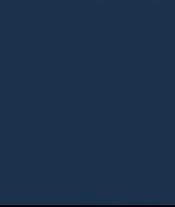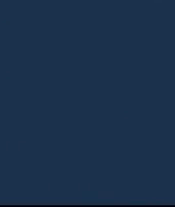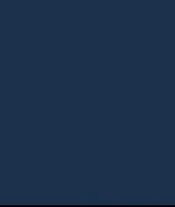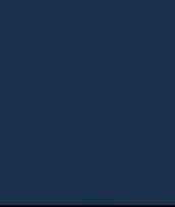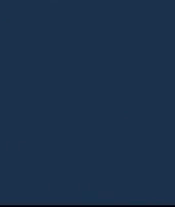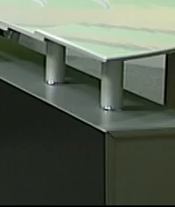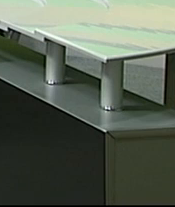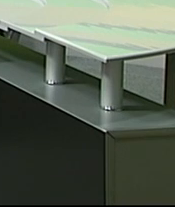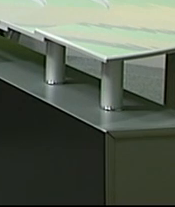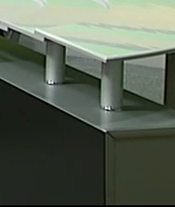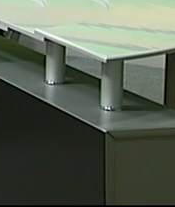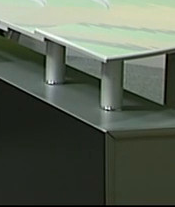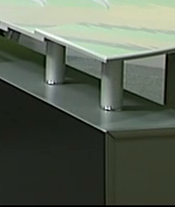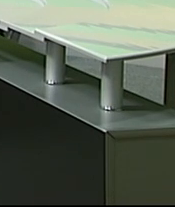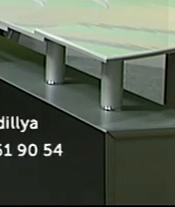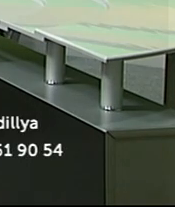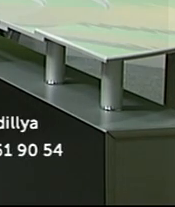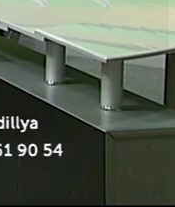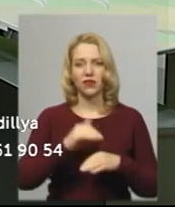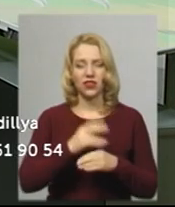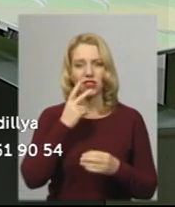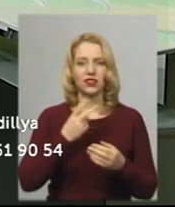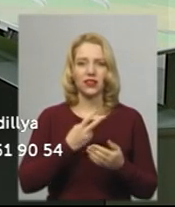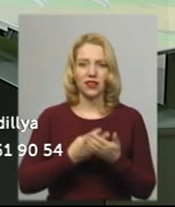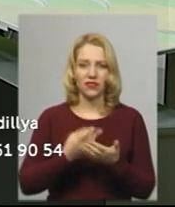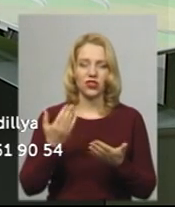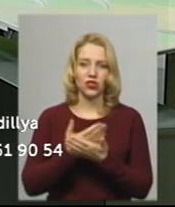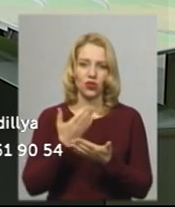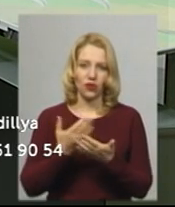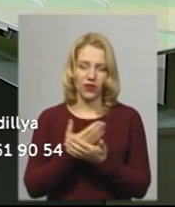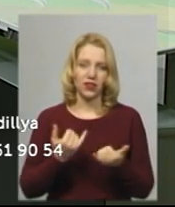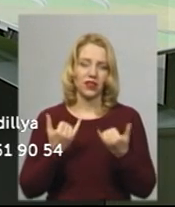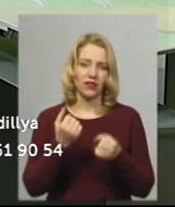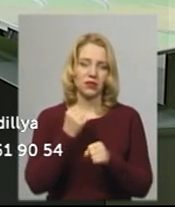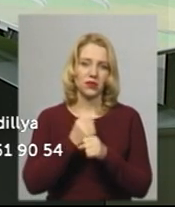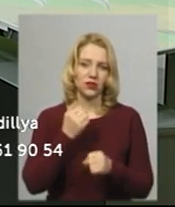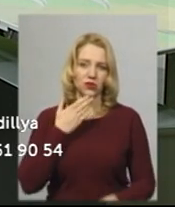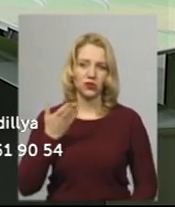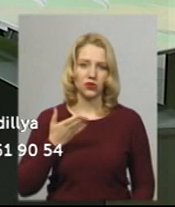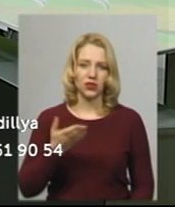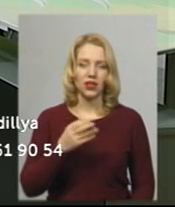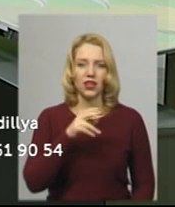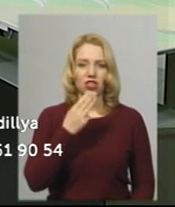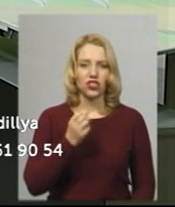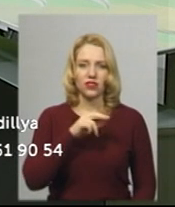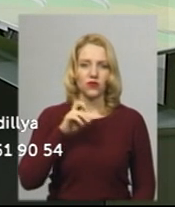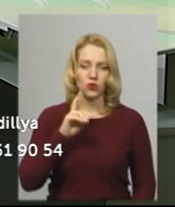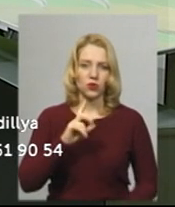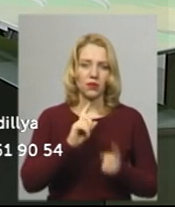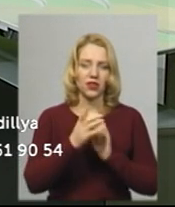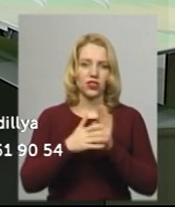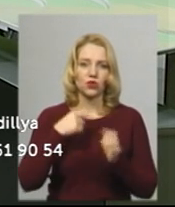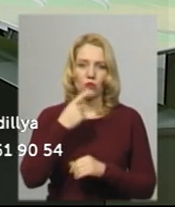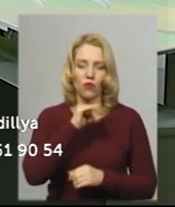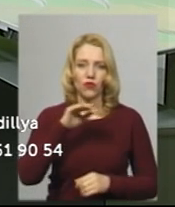Музика Доброго вечора на годиннику 19-та. Ви дивитесь новини. Для вас у студії працюють ведуча Катерина Шевчук. На жест умову